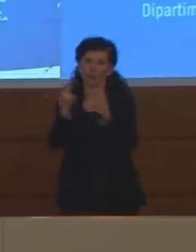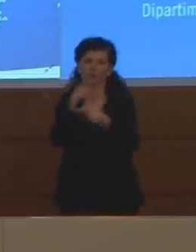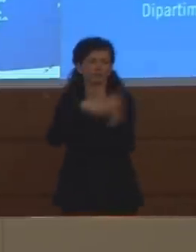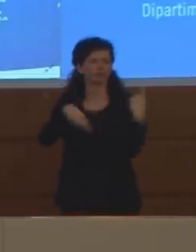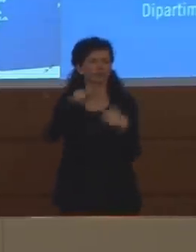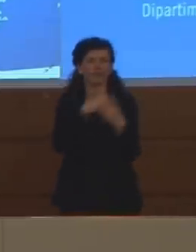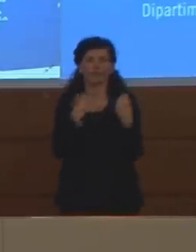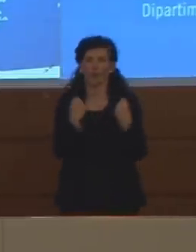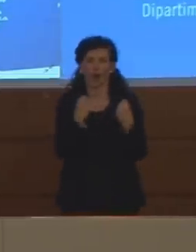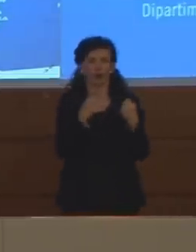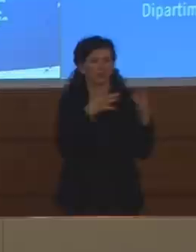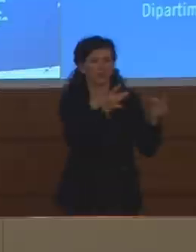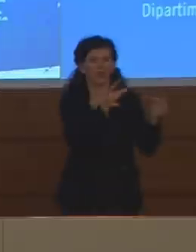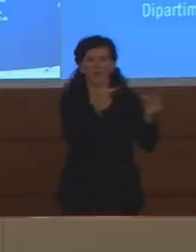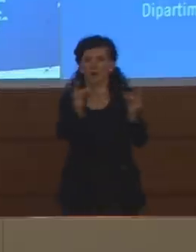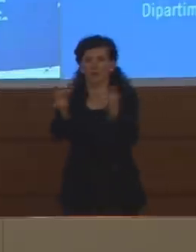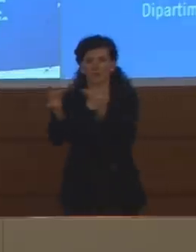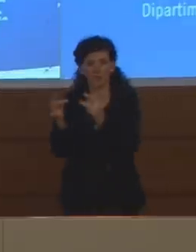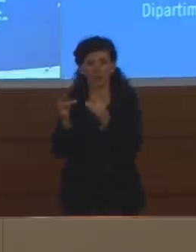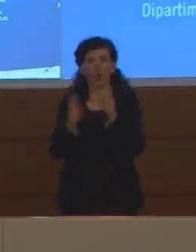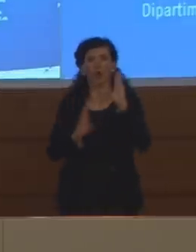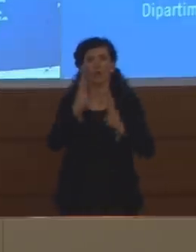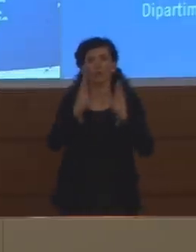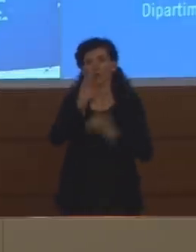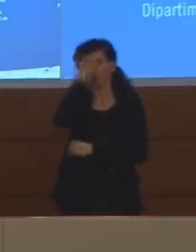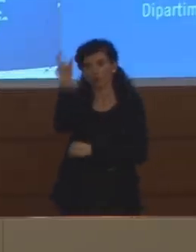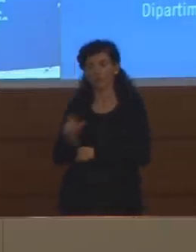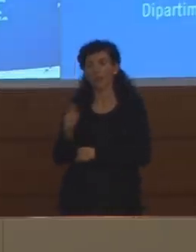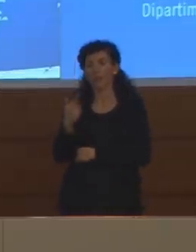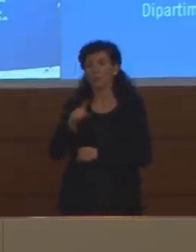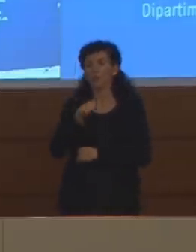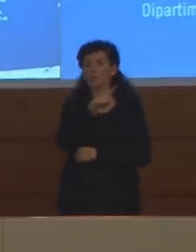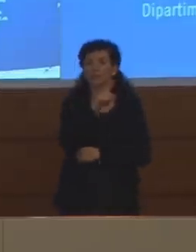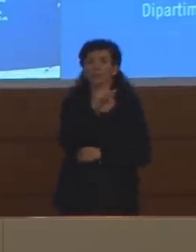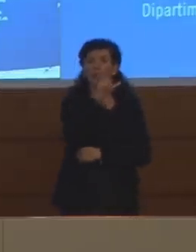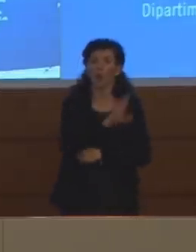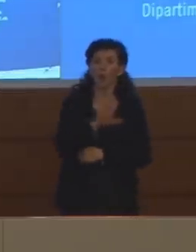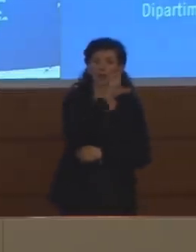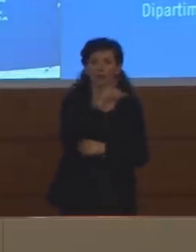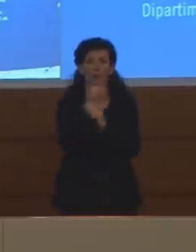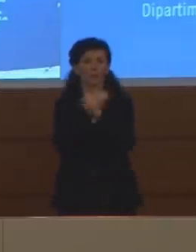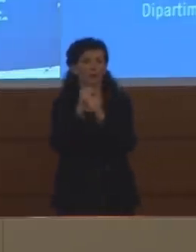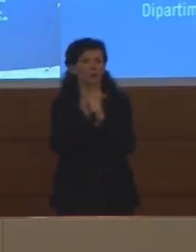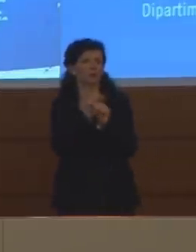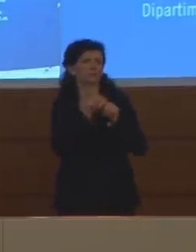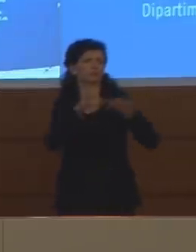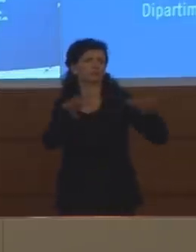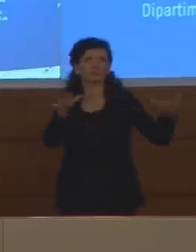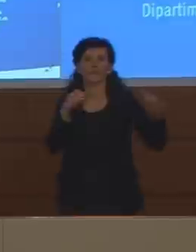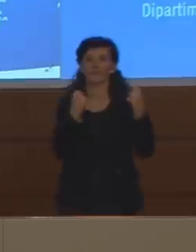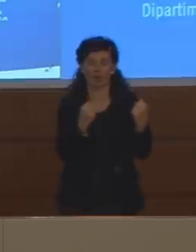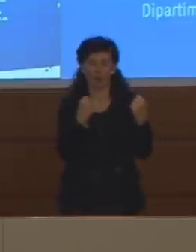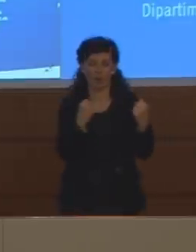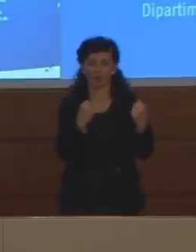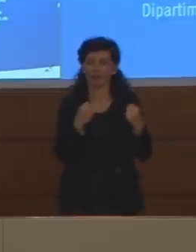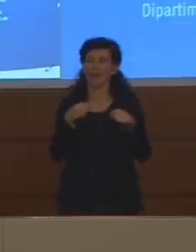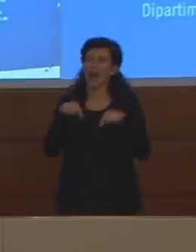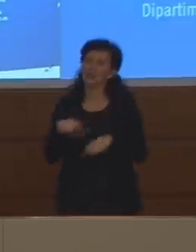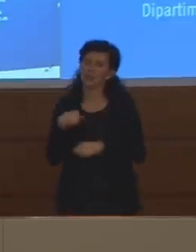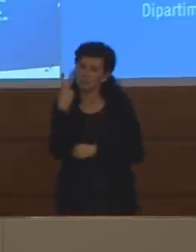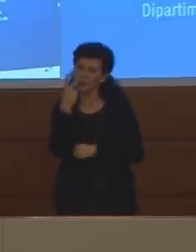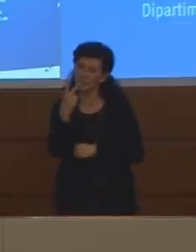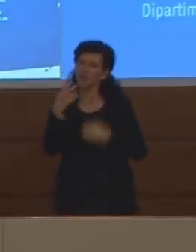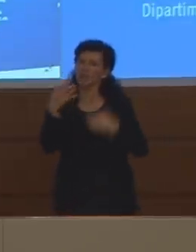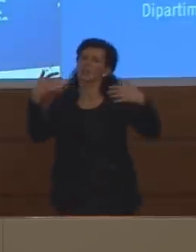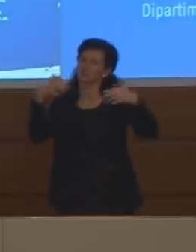regioni, perché sono partite da livelli molto più alti. Quindi questo, come vediamo, è un calo sostanziale, stabile,